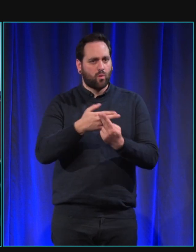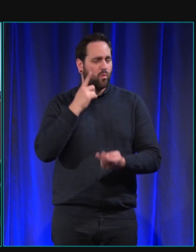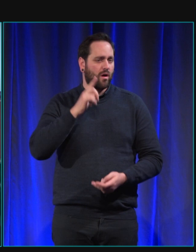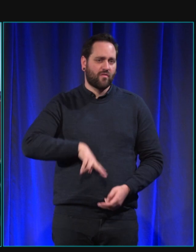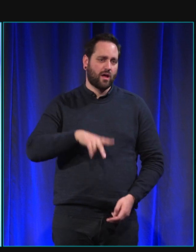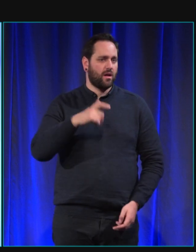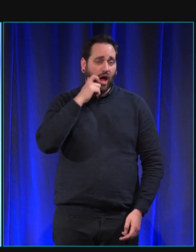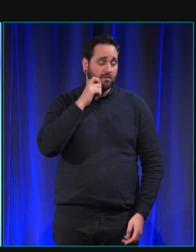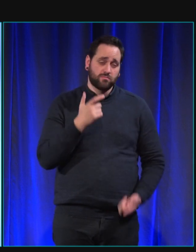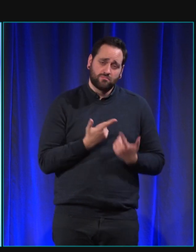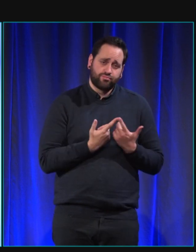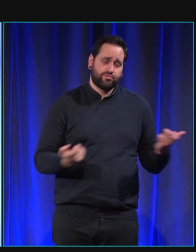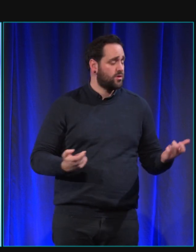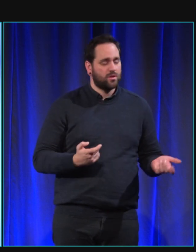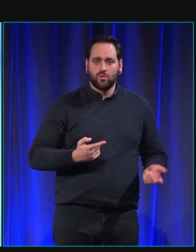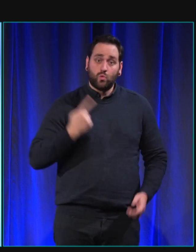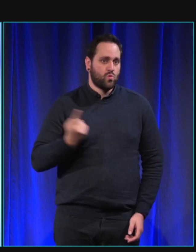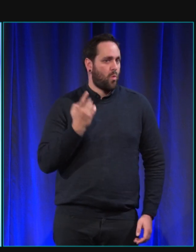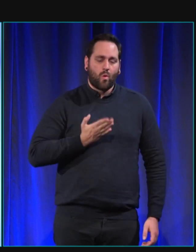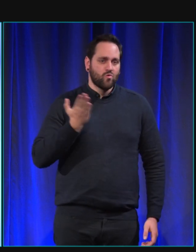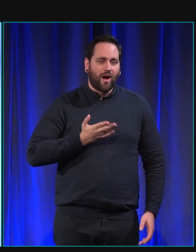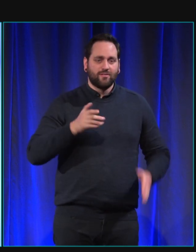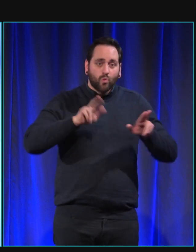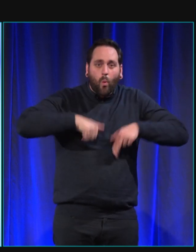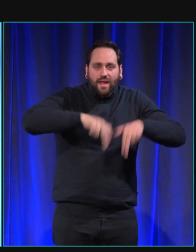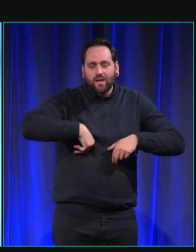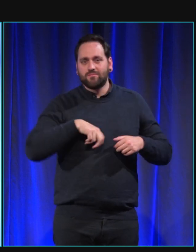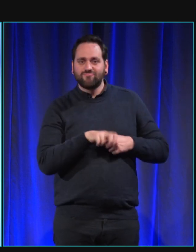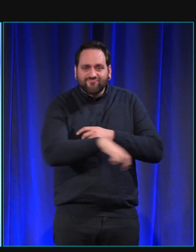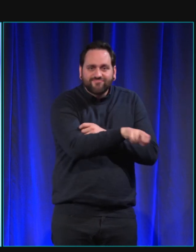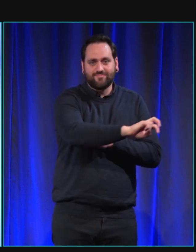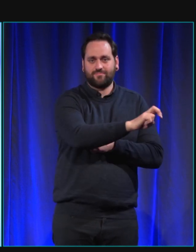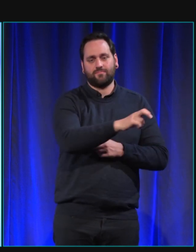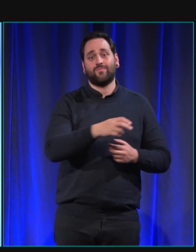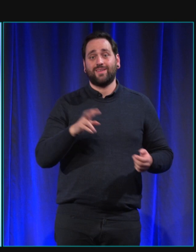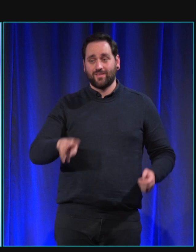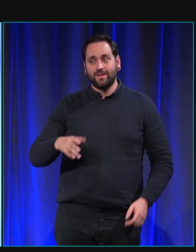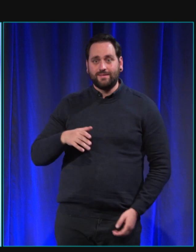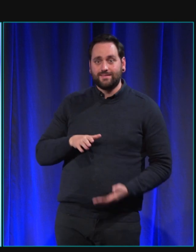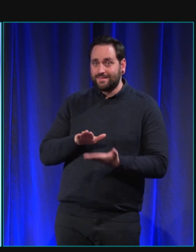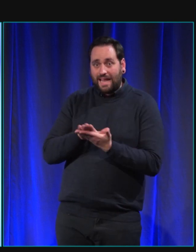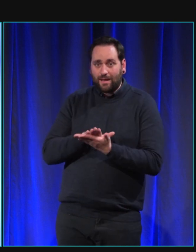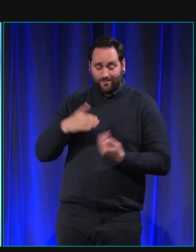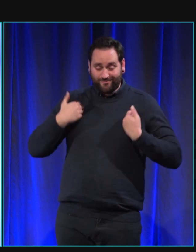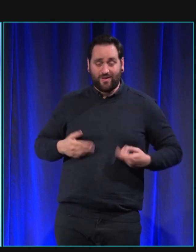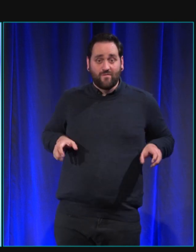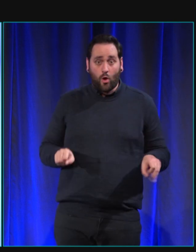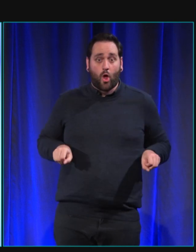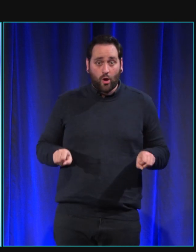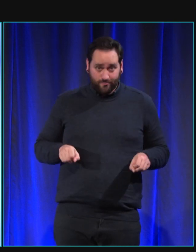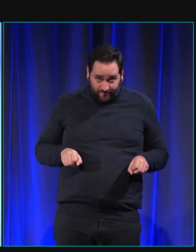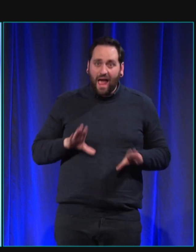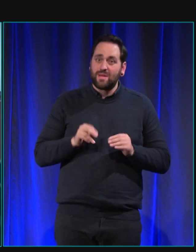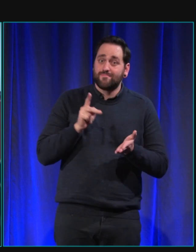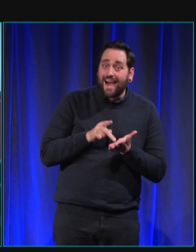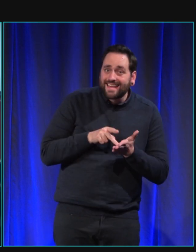'être lâchés là il y un chien très dynamique qui a besoin de courir moi je suis en fauteuil je suis dans Paris intramuros je suis étudiante j'ai pas de